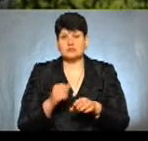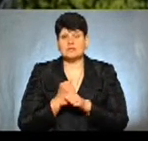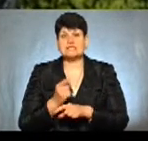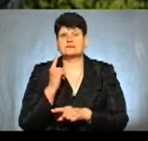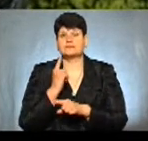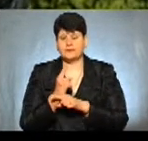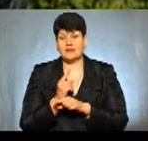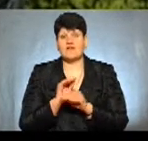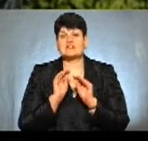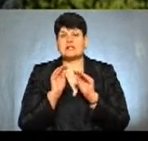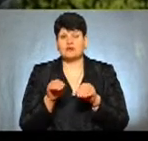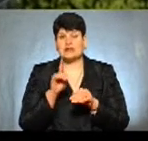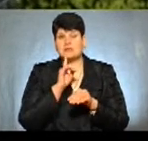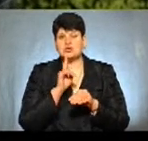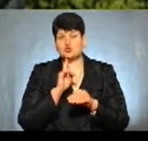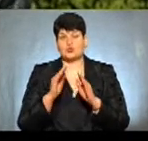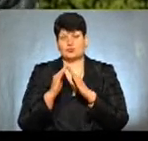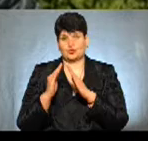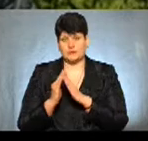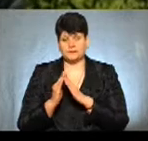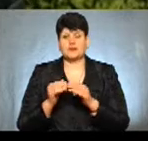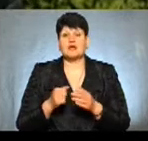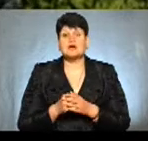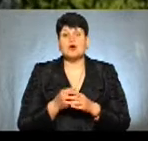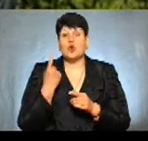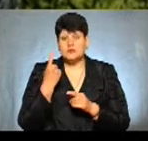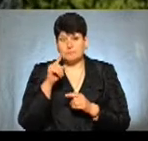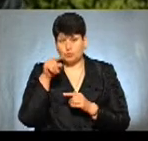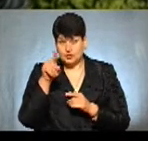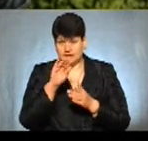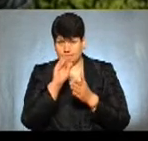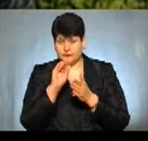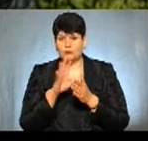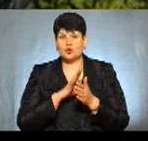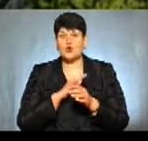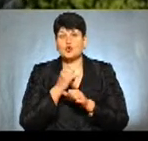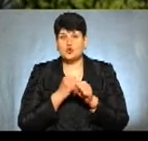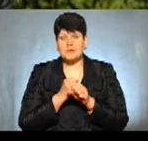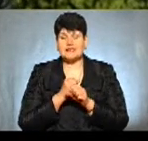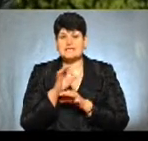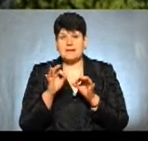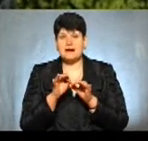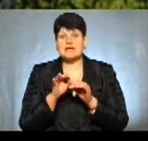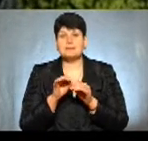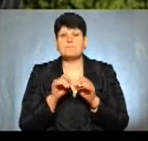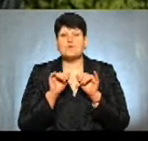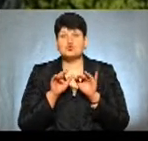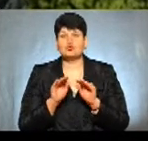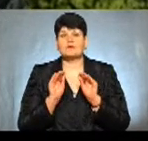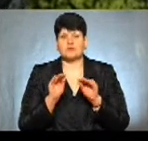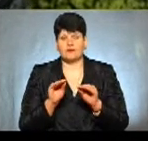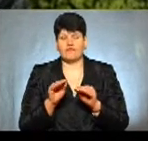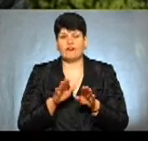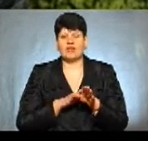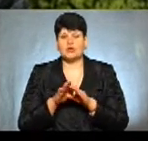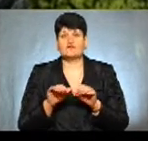встановлення тихчасових споруд до затвердження схеми. І одним з пунктів цього рішення було розробка схеми і процедури встановлення тихчасових споруд. Виконавчий комітет